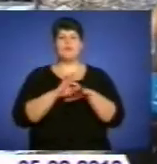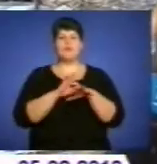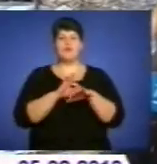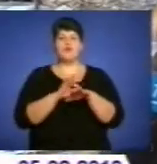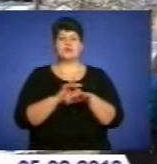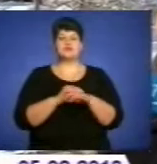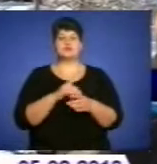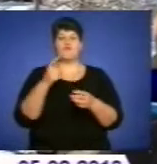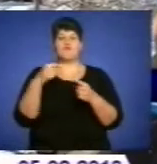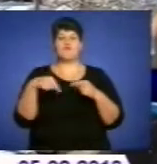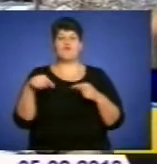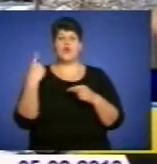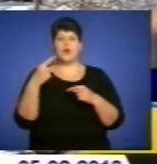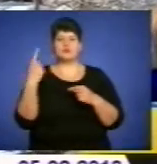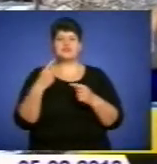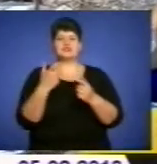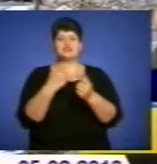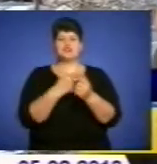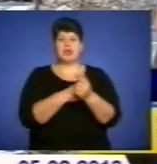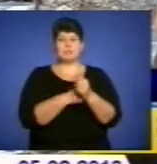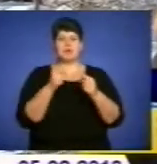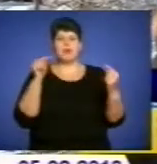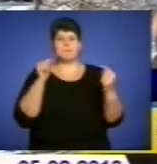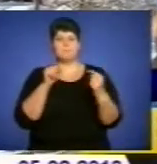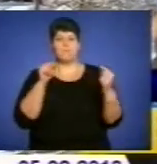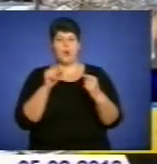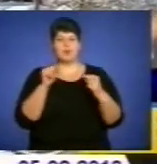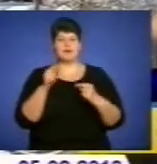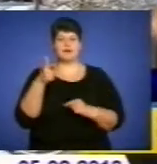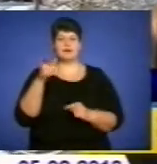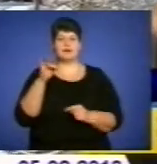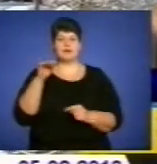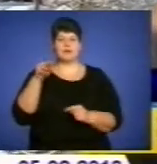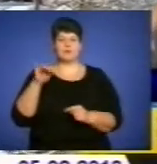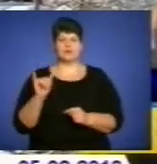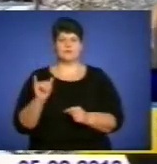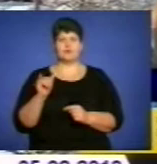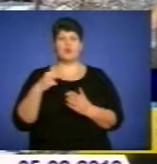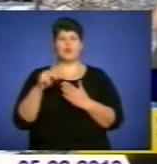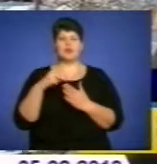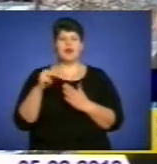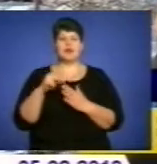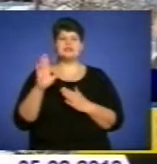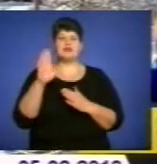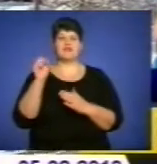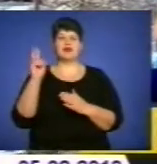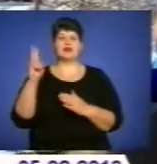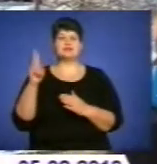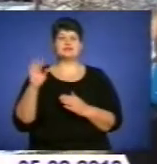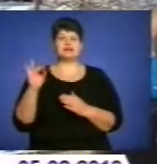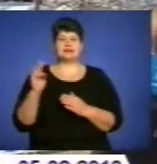грипу. Вони є рекомендовані. Тобто, закуплялася вакцина як за кошти